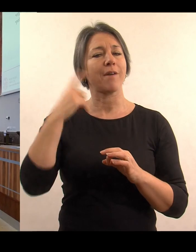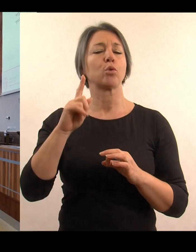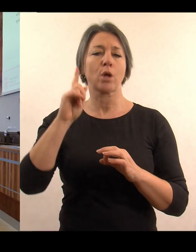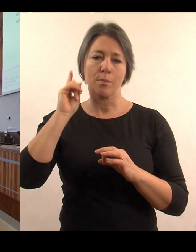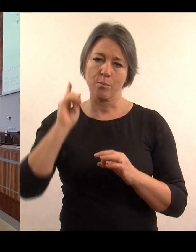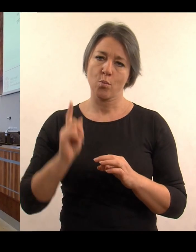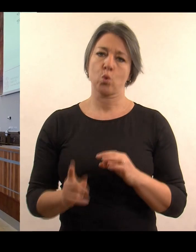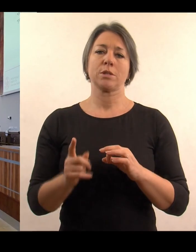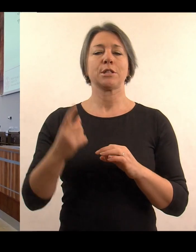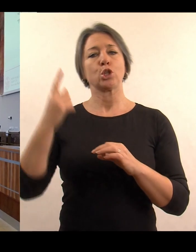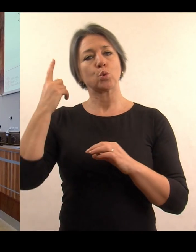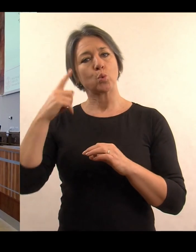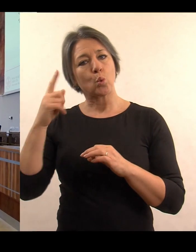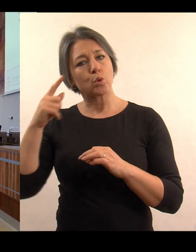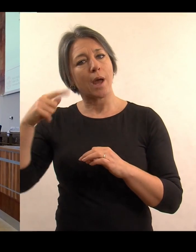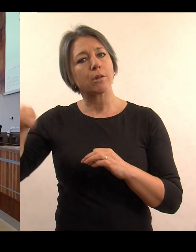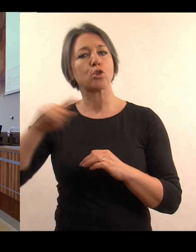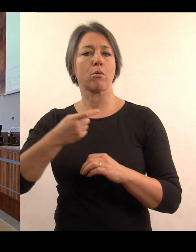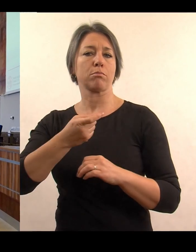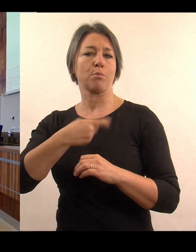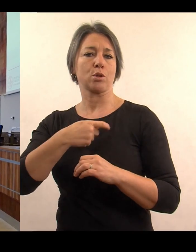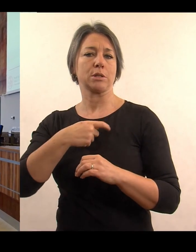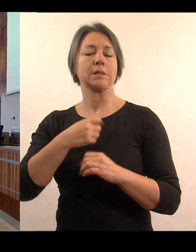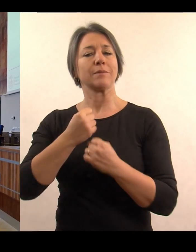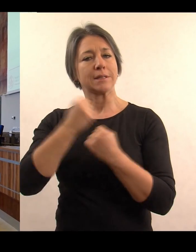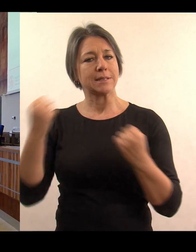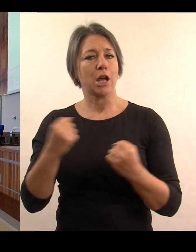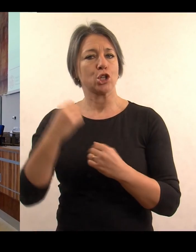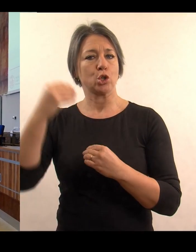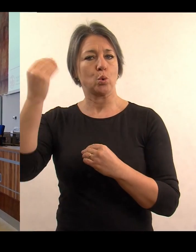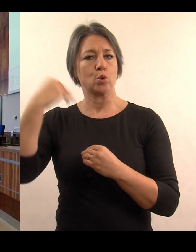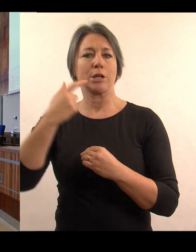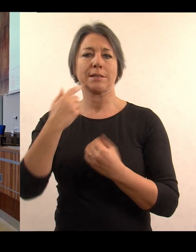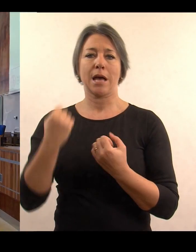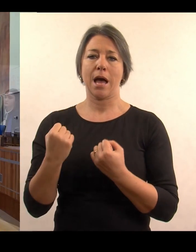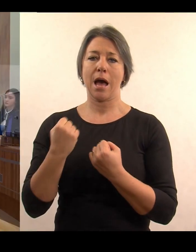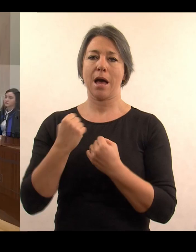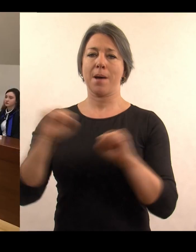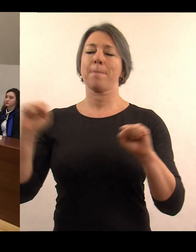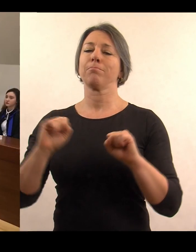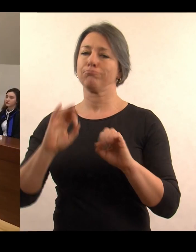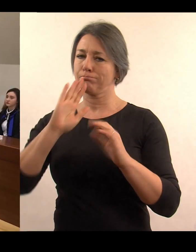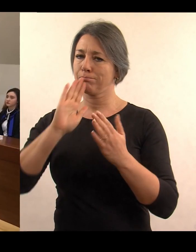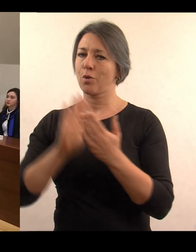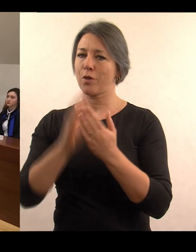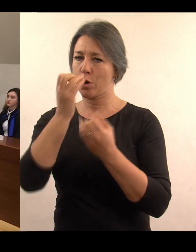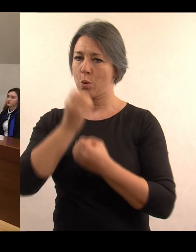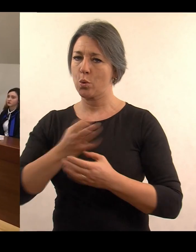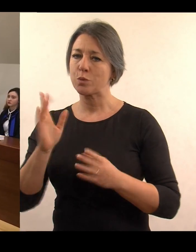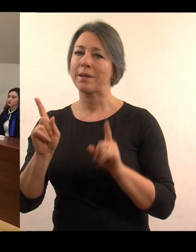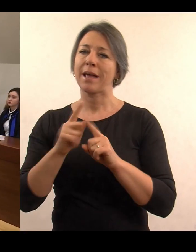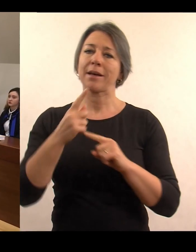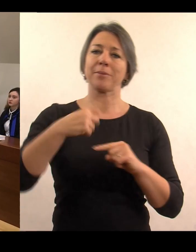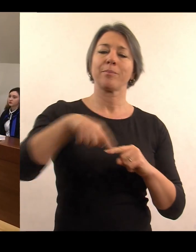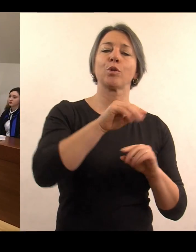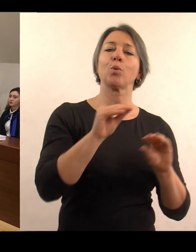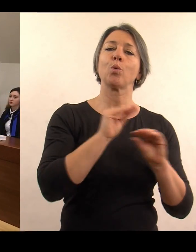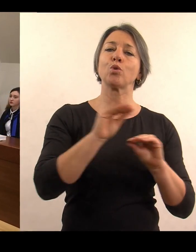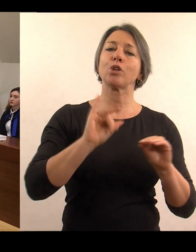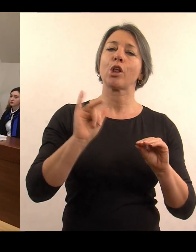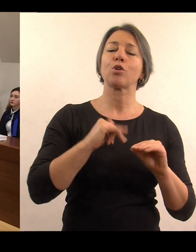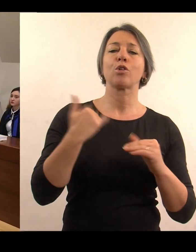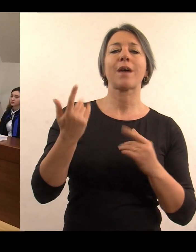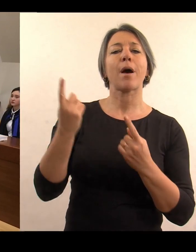studenty, kteří studují a chtějí absolvovat ty příslušné studijní programy a učitele, kteří ty studenti